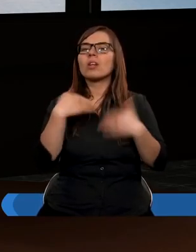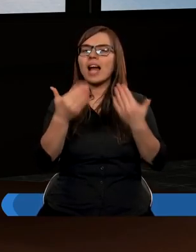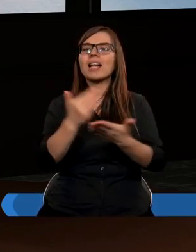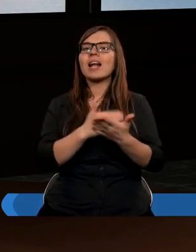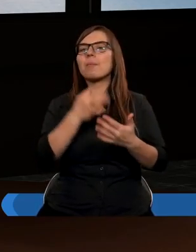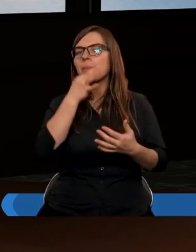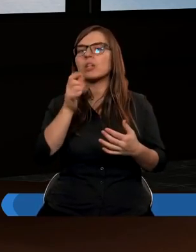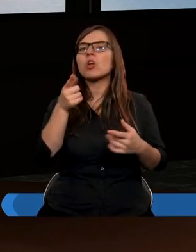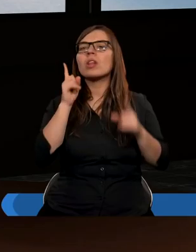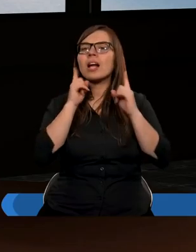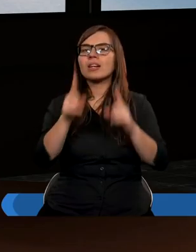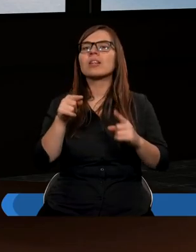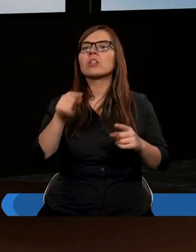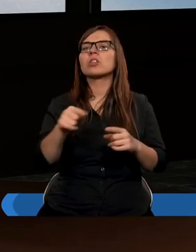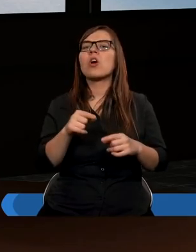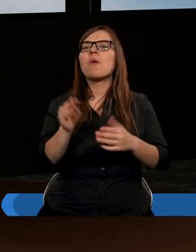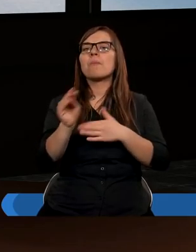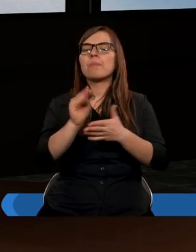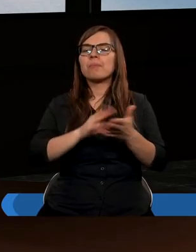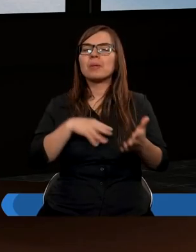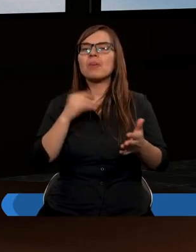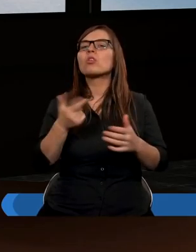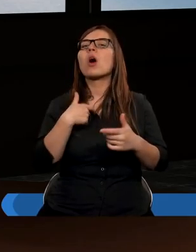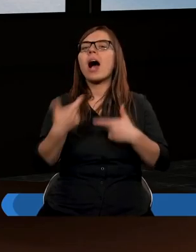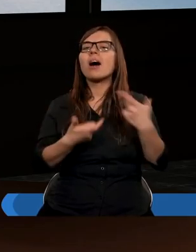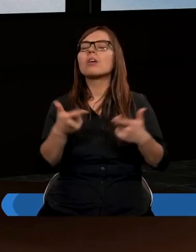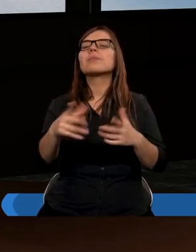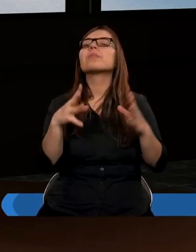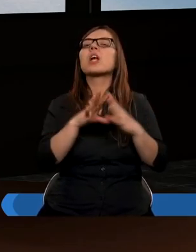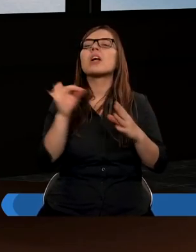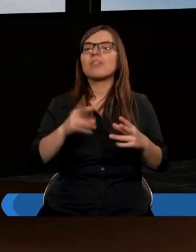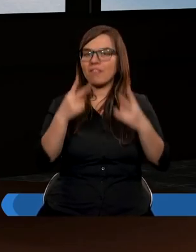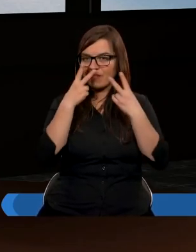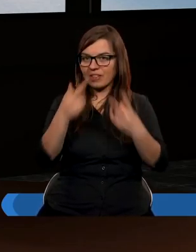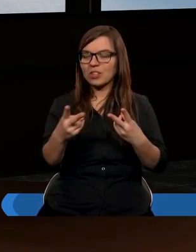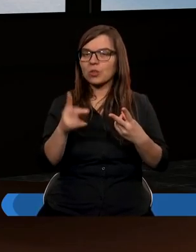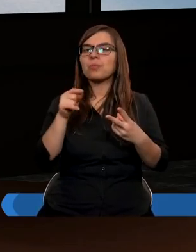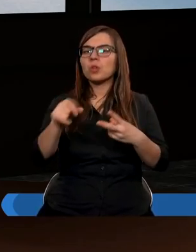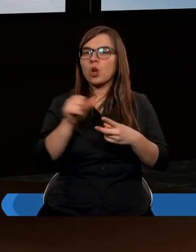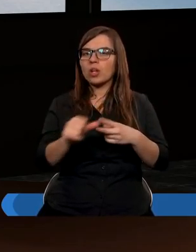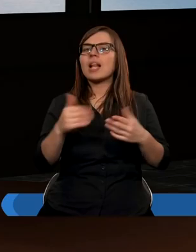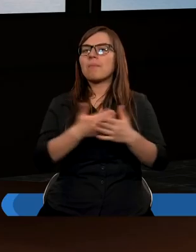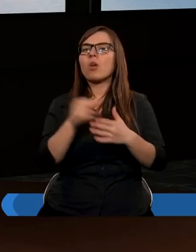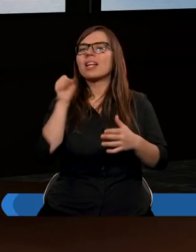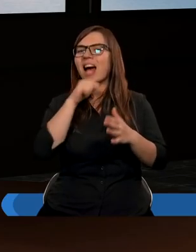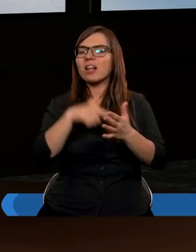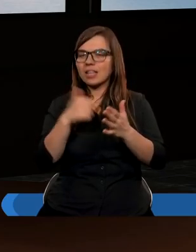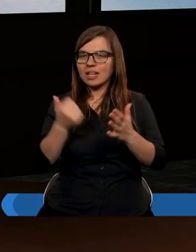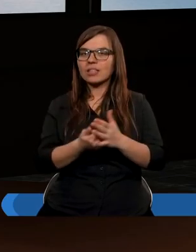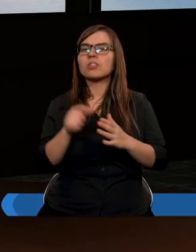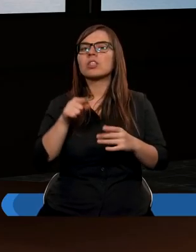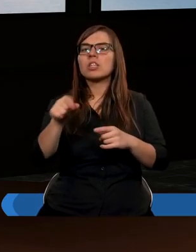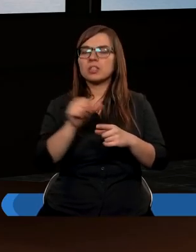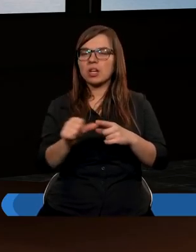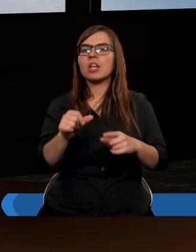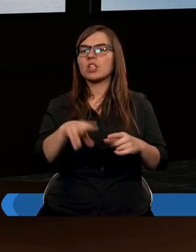czy tak naprawdę to wypływa z Biblii, to co ja robię, bo dziesięcinę widzimy. Widzimy, że to jest model starotestamentowy, który